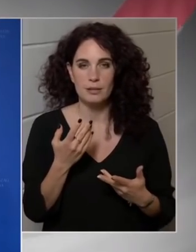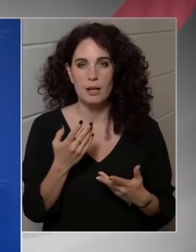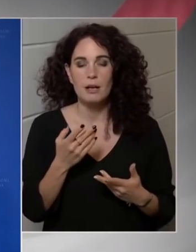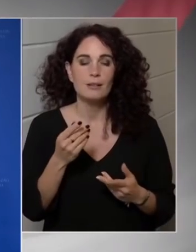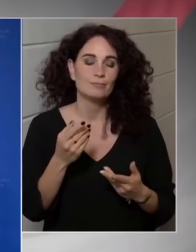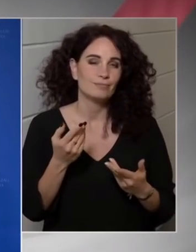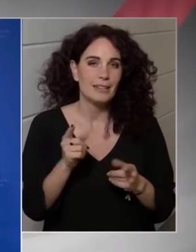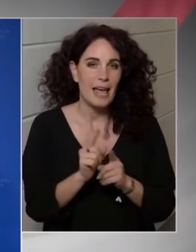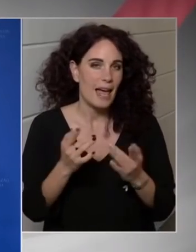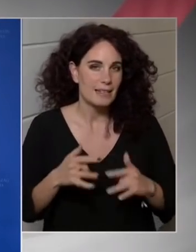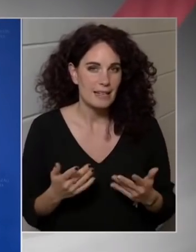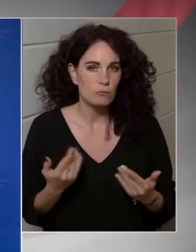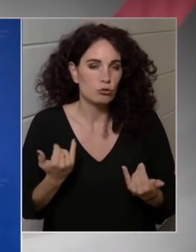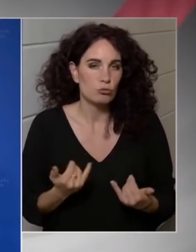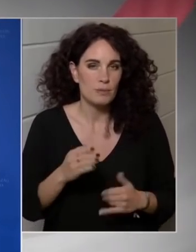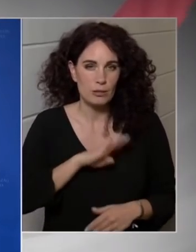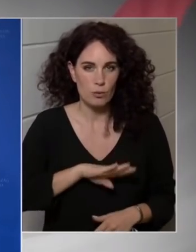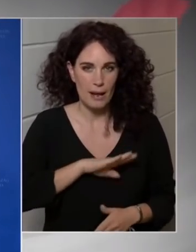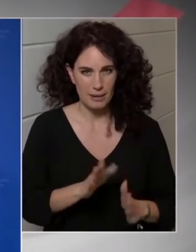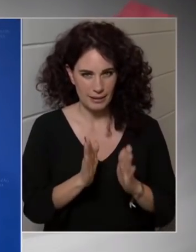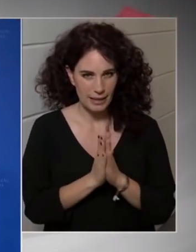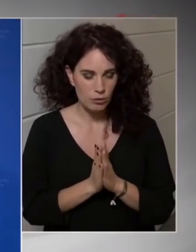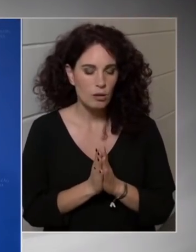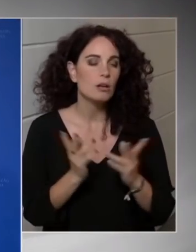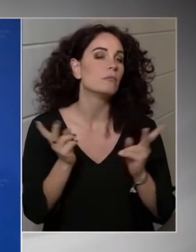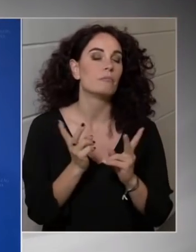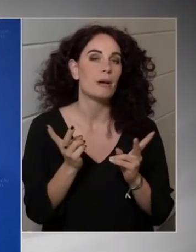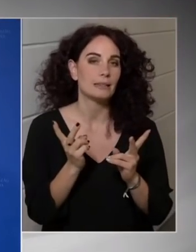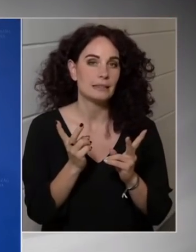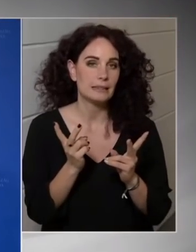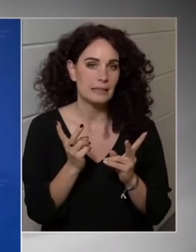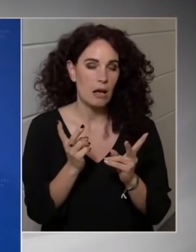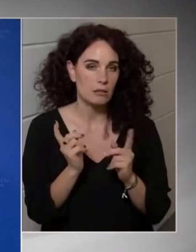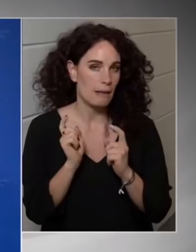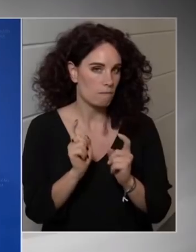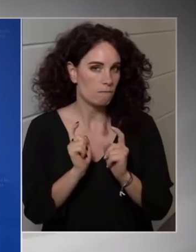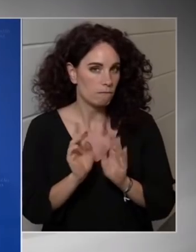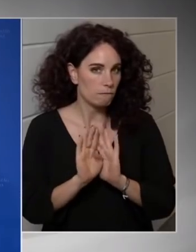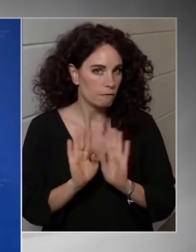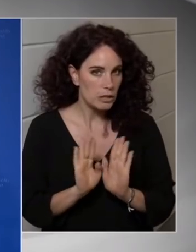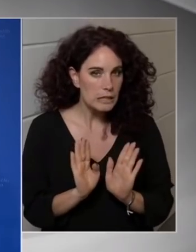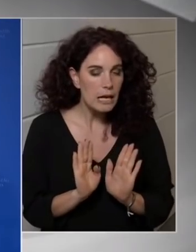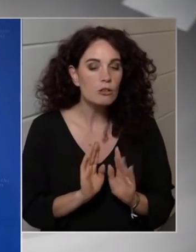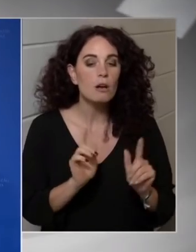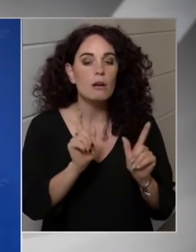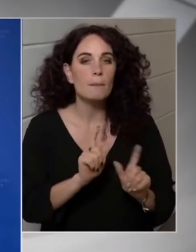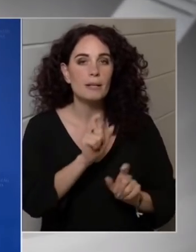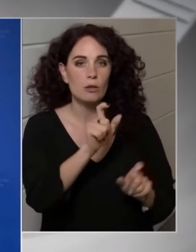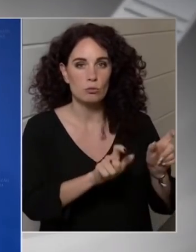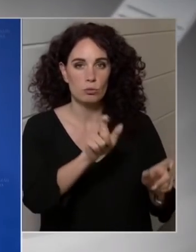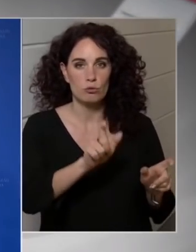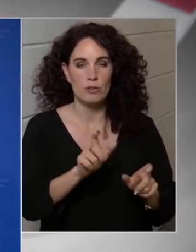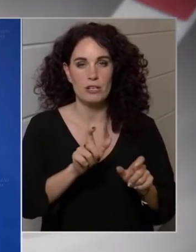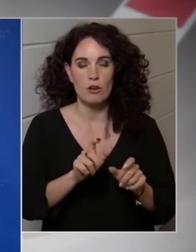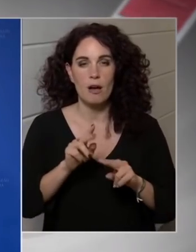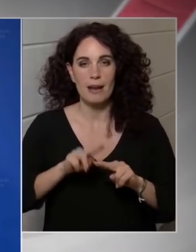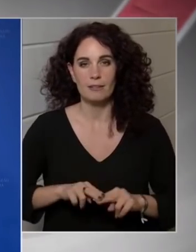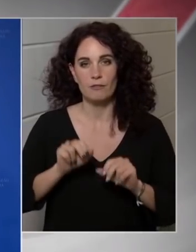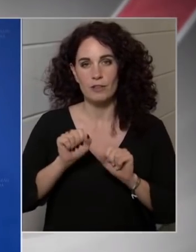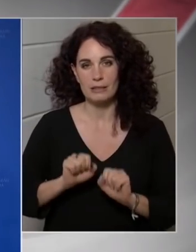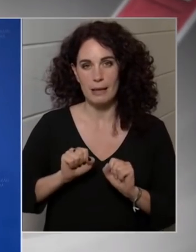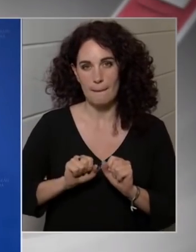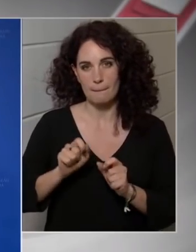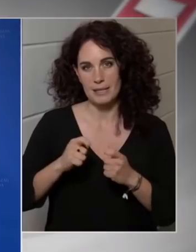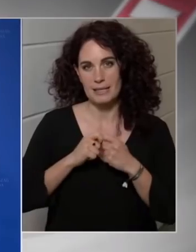türelmet kérünk szépen, az nem vitás, hogy a pedagógusoknál és rendvédelmi szerveknél még